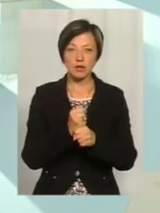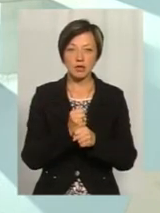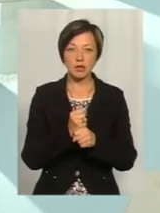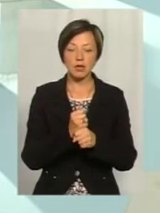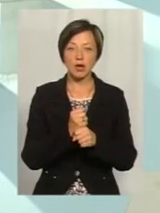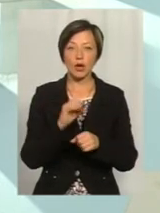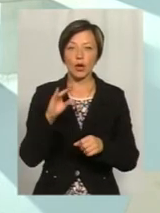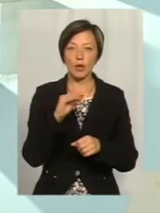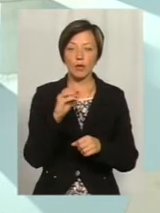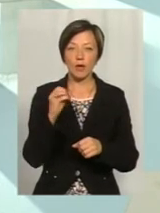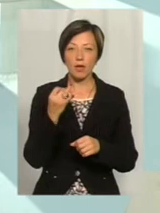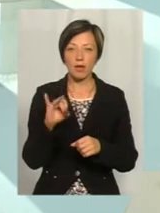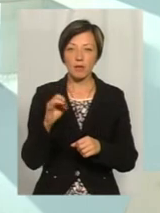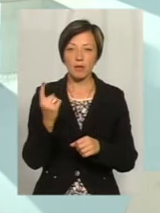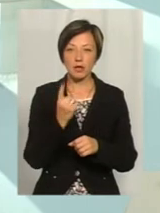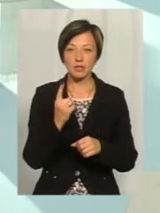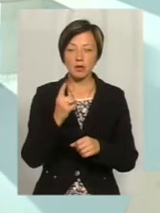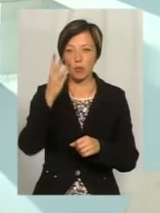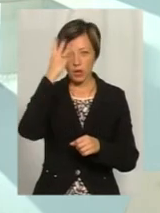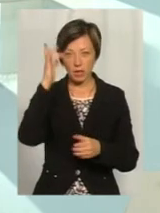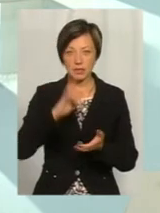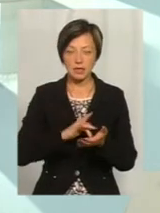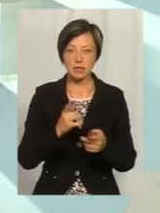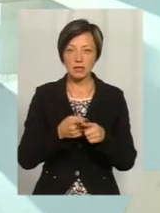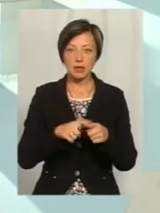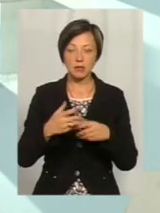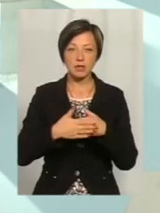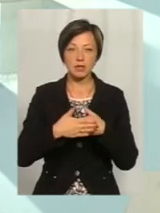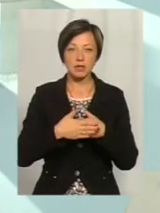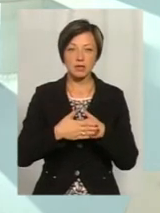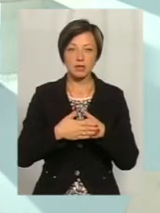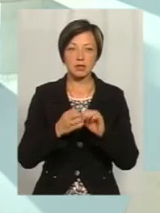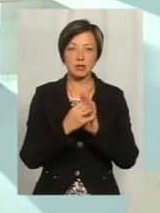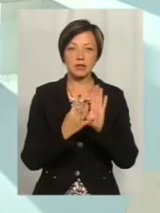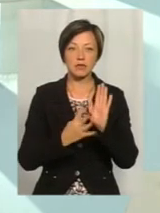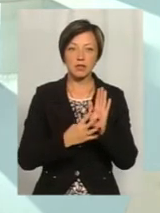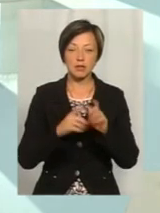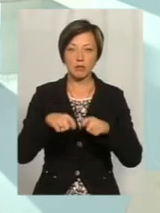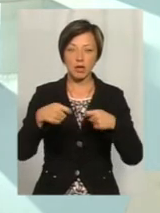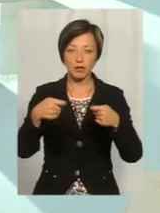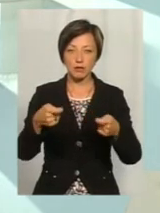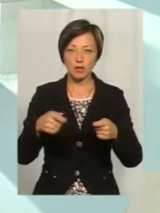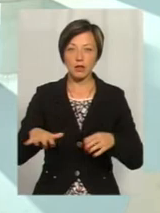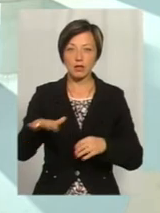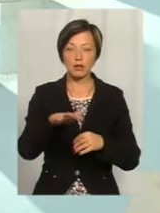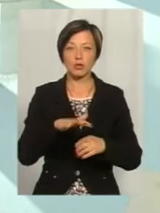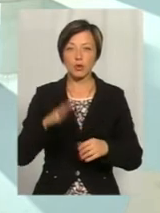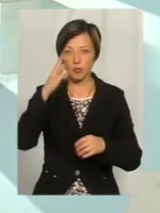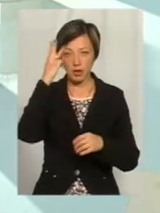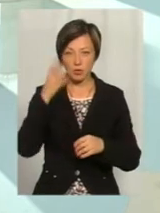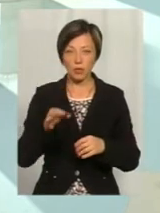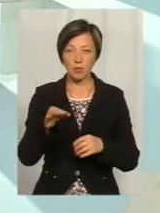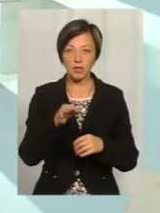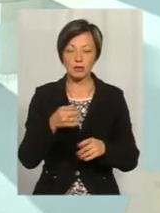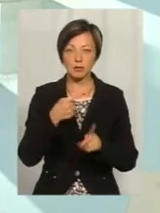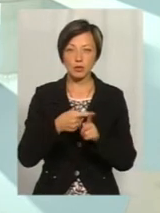UA1, Поділля Центр. Це близько 19 передавачів на території Хмельницької області.